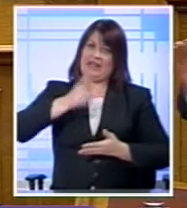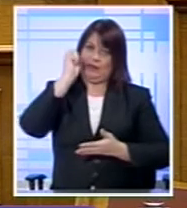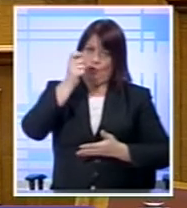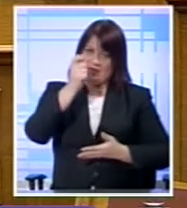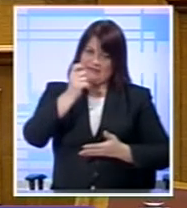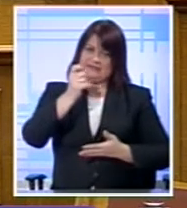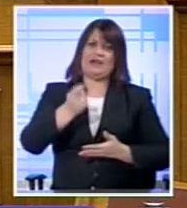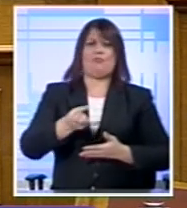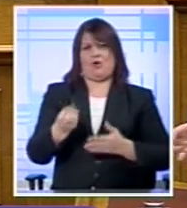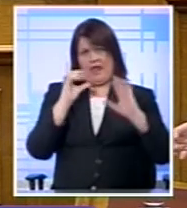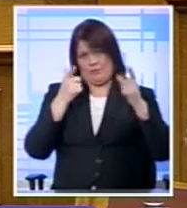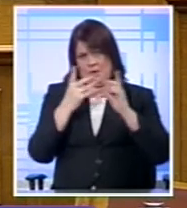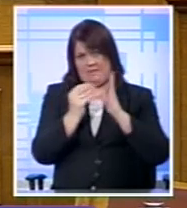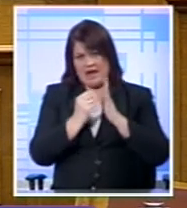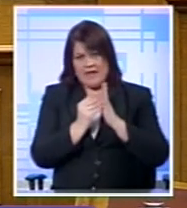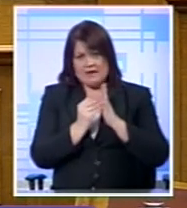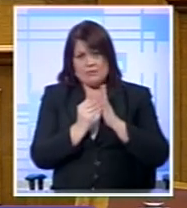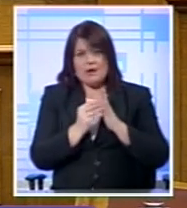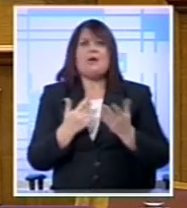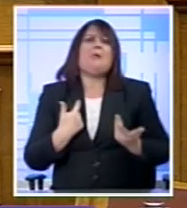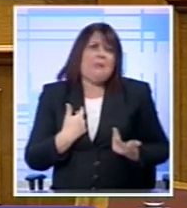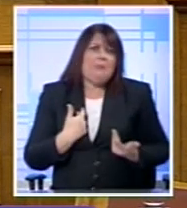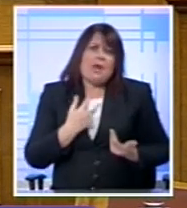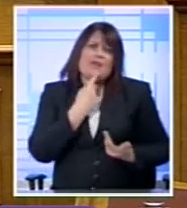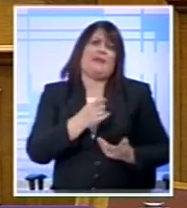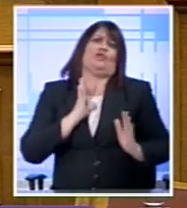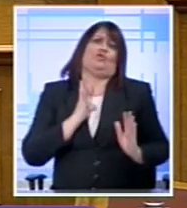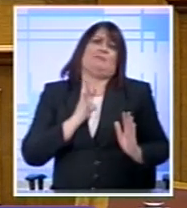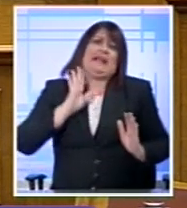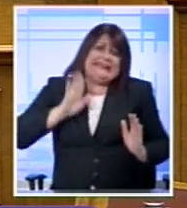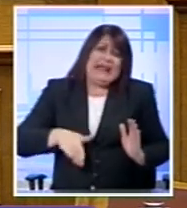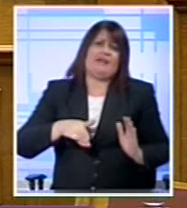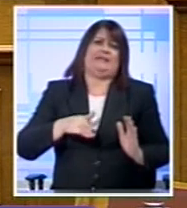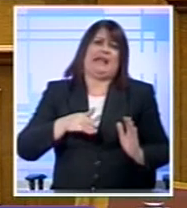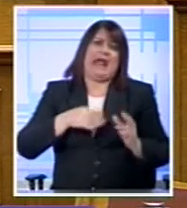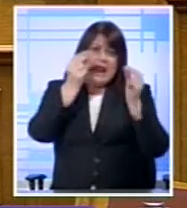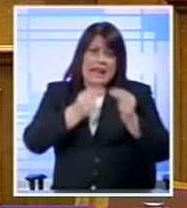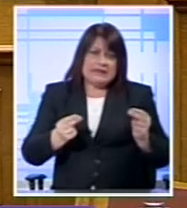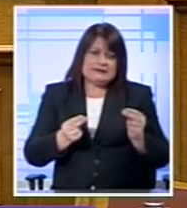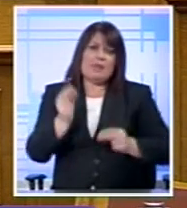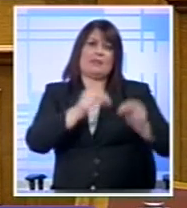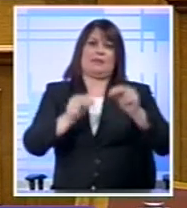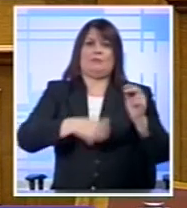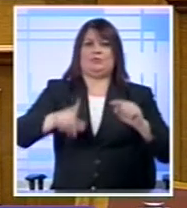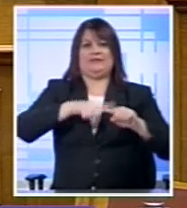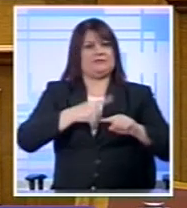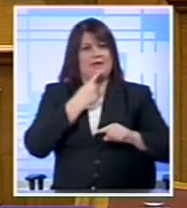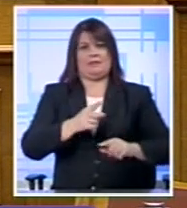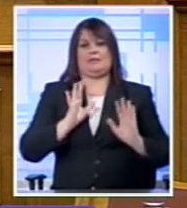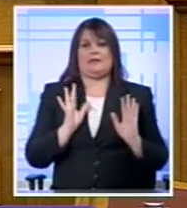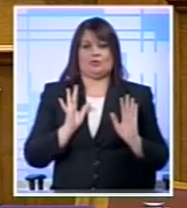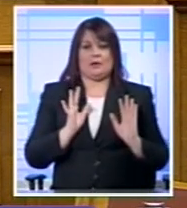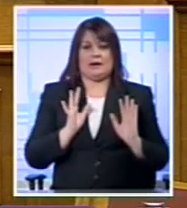αξιωματική Αντιπολίτευση Δεν θα είχα κανένα λόγο Να προτείνω ως ίστατη λύση Το δημοψήφισμα Όχι το